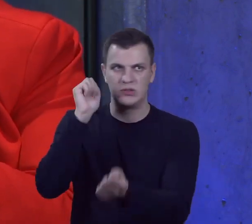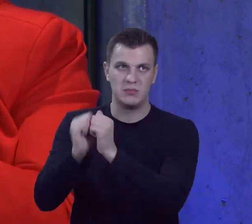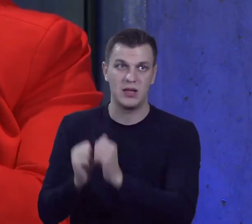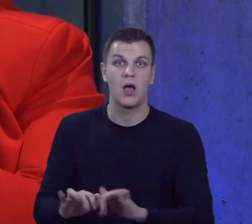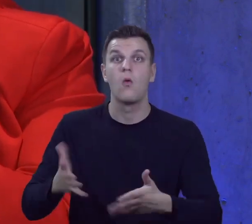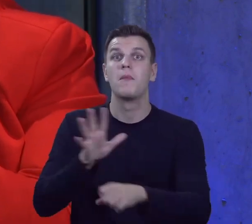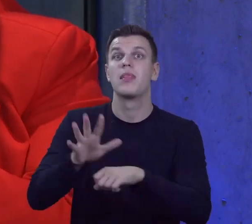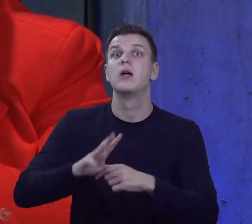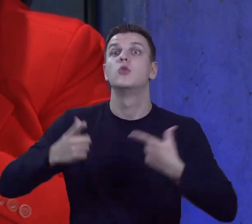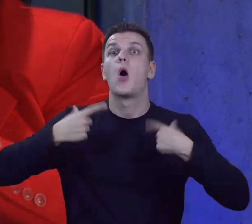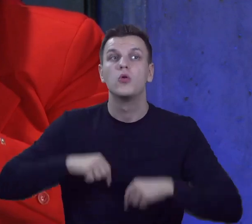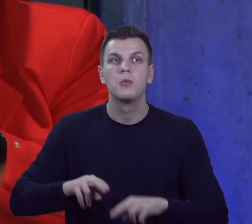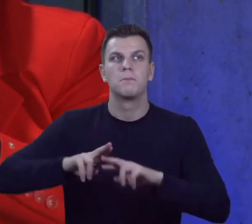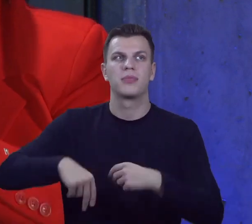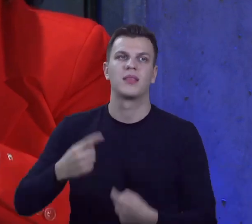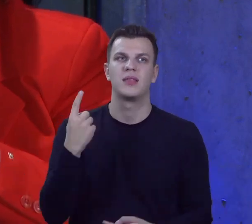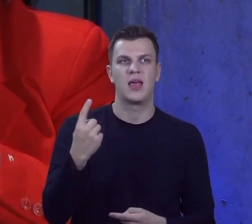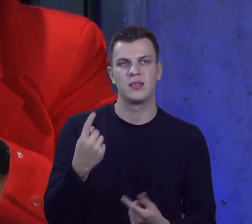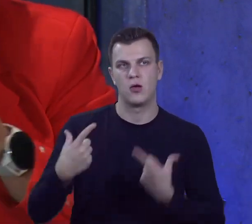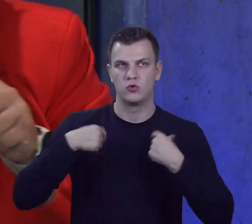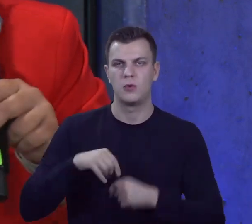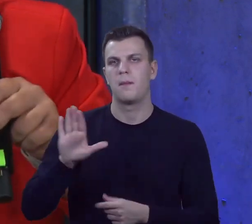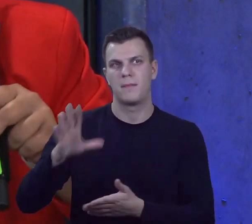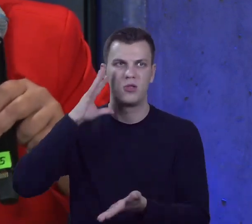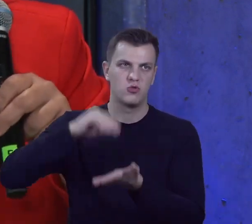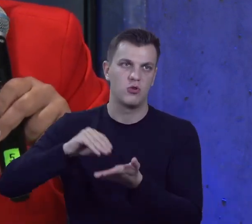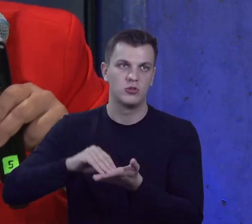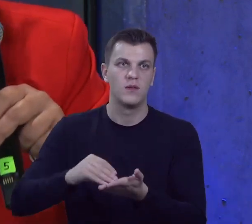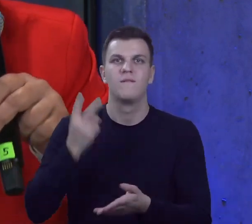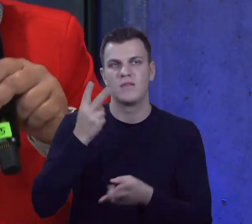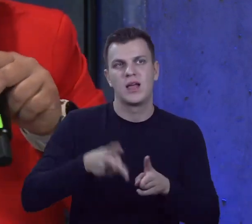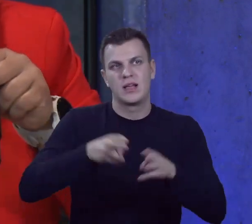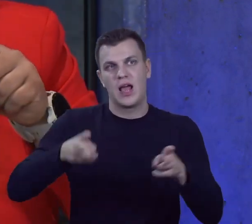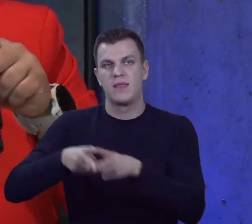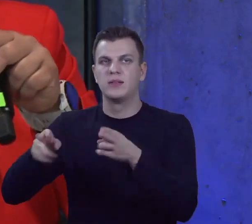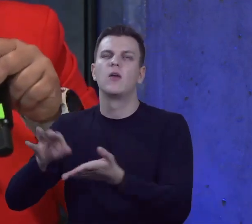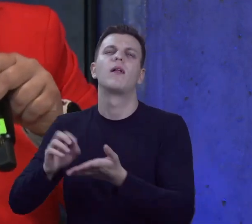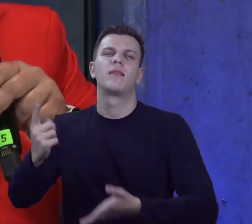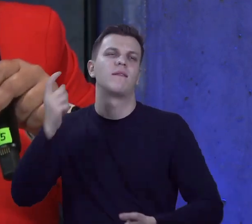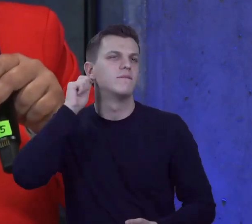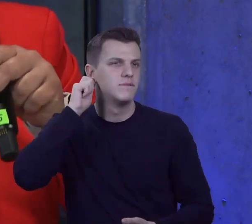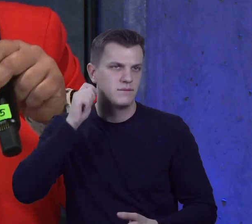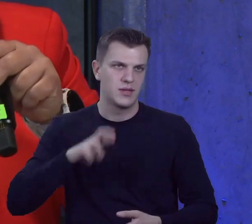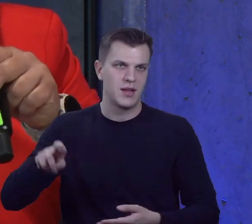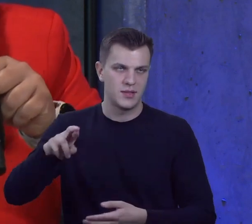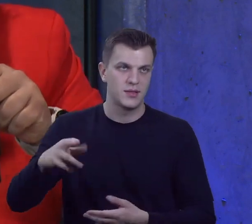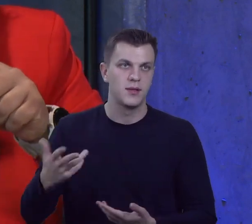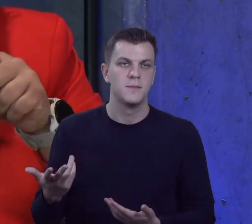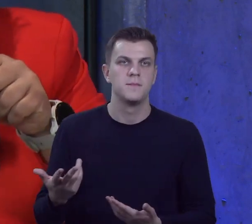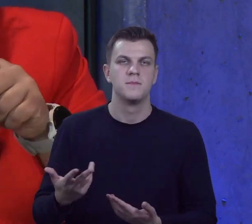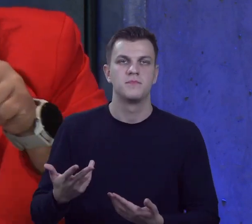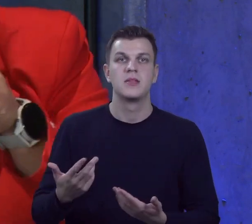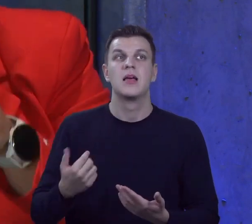ludzi został tylko jeden radny, który miał doświadczenie i były dwie kadencje, pani radna. Natomiast ja w tej chwili mam taką